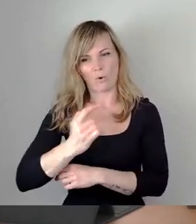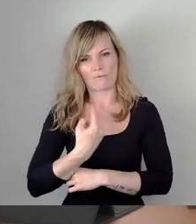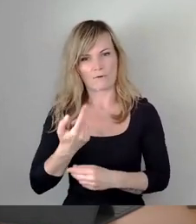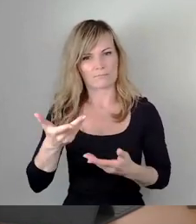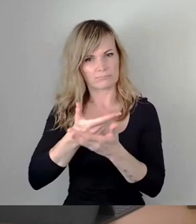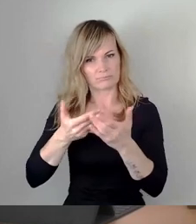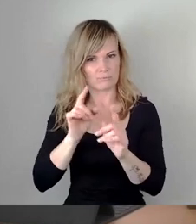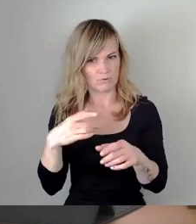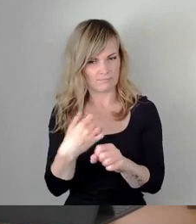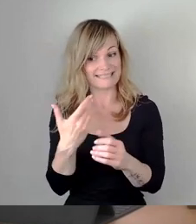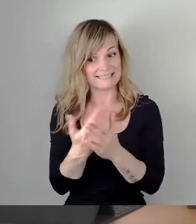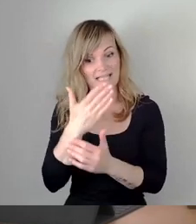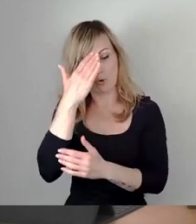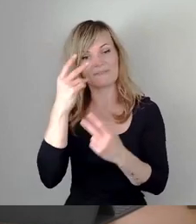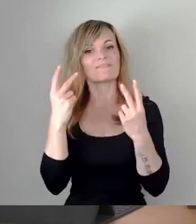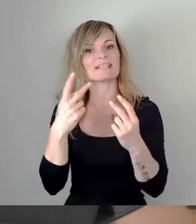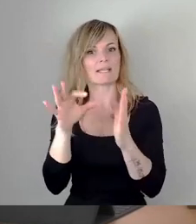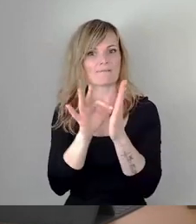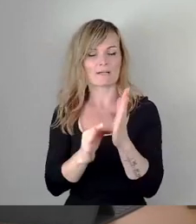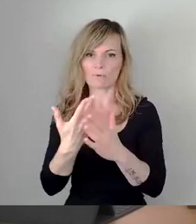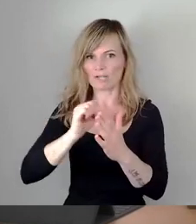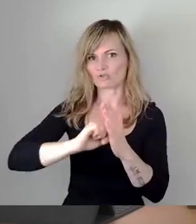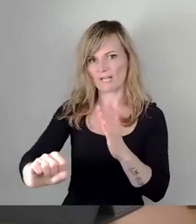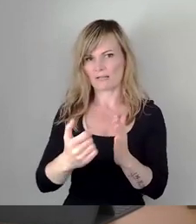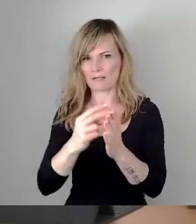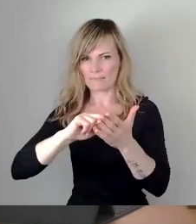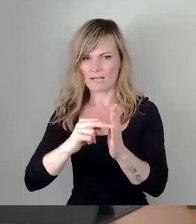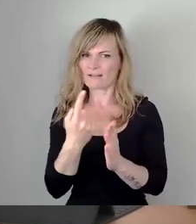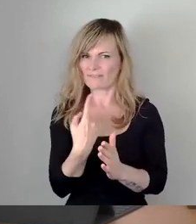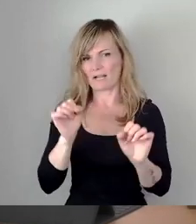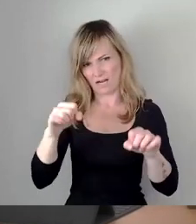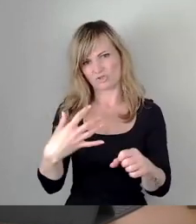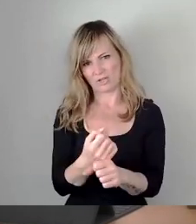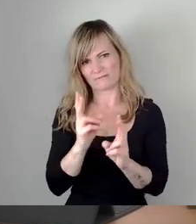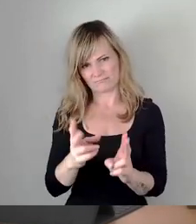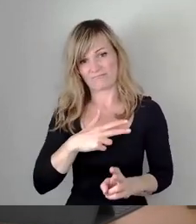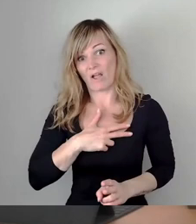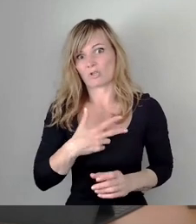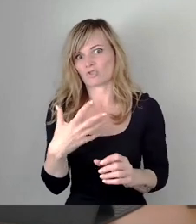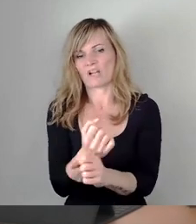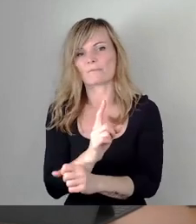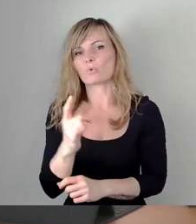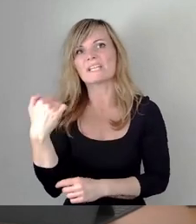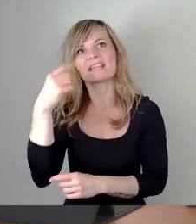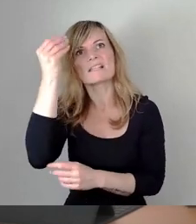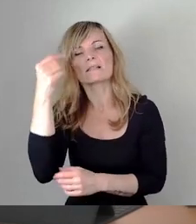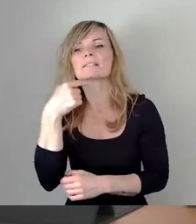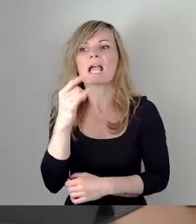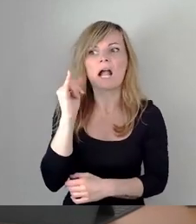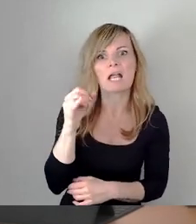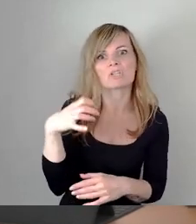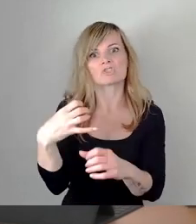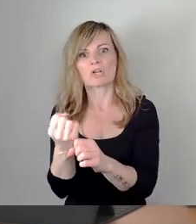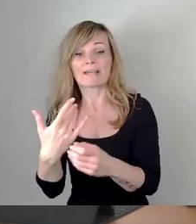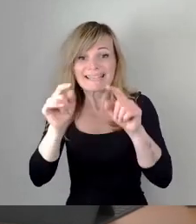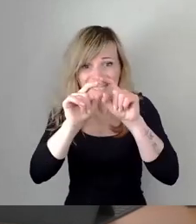Beschleunigungsfaktor sein, sich das vorzunehmen, was auch wirklich schaffbar ist. Und nicht zu suggerieren, Thematiken, die alle schön sind.